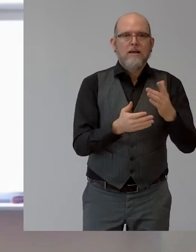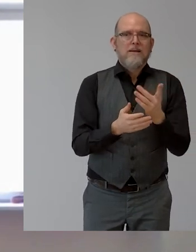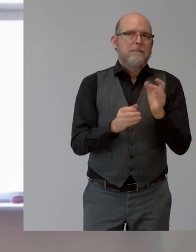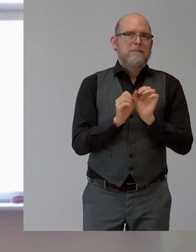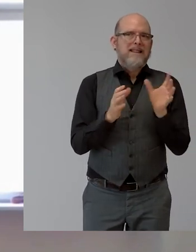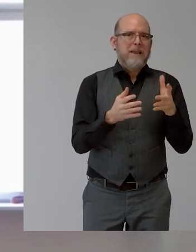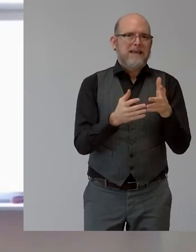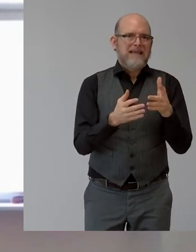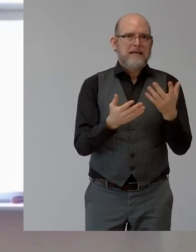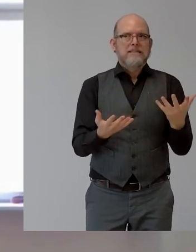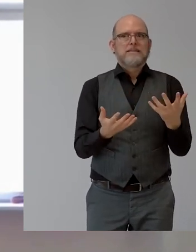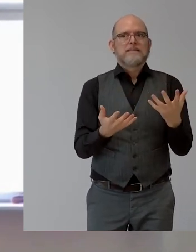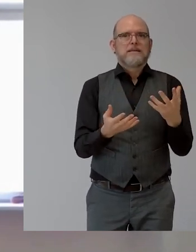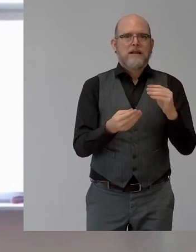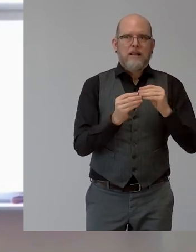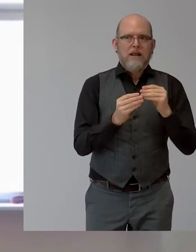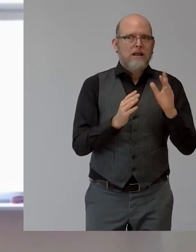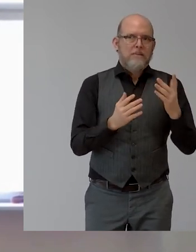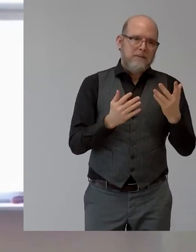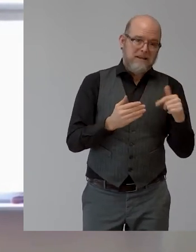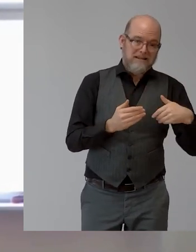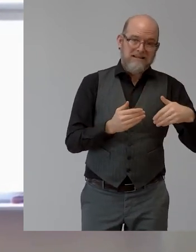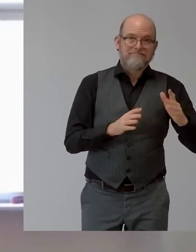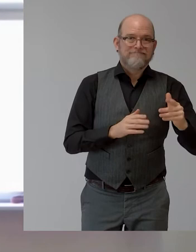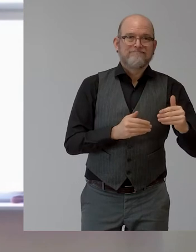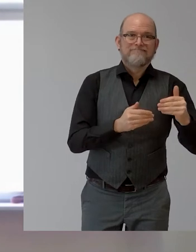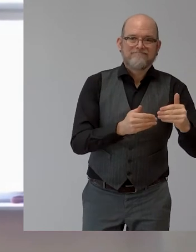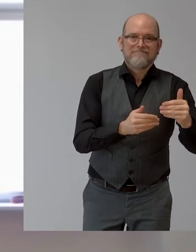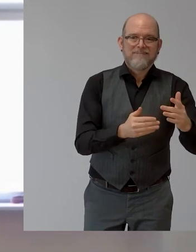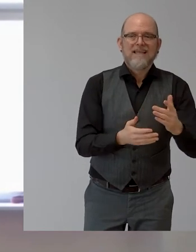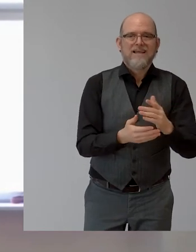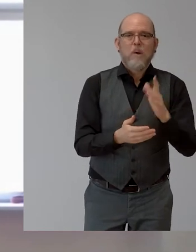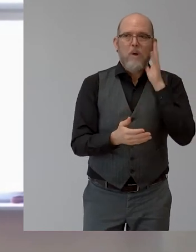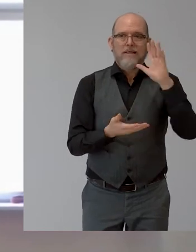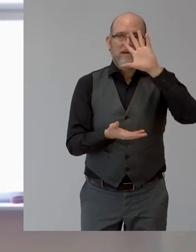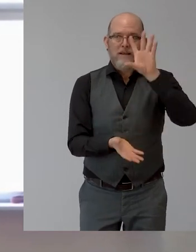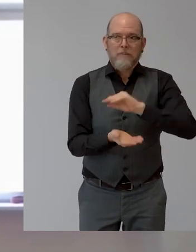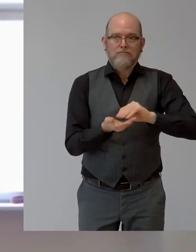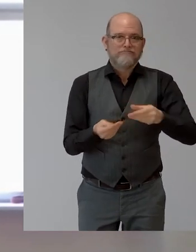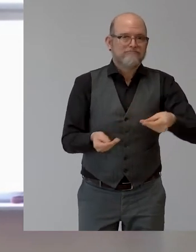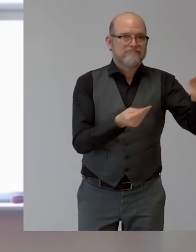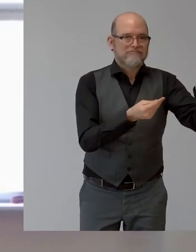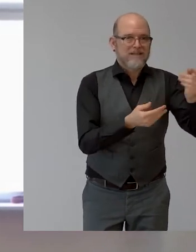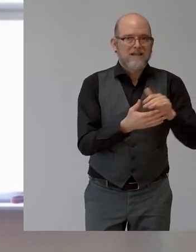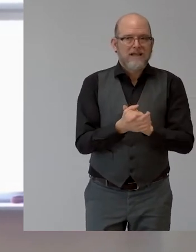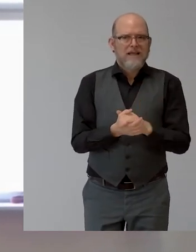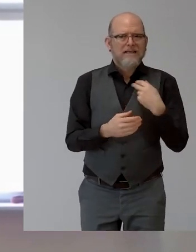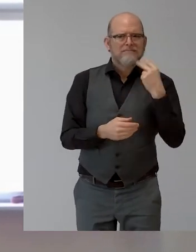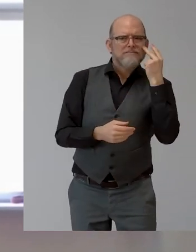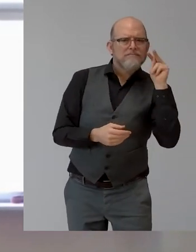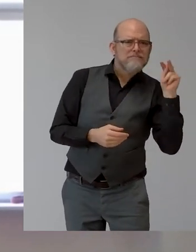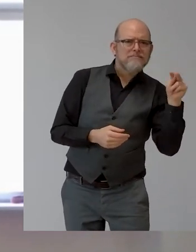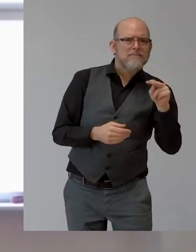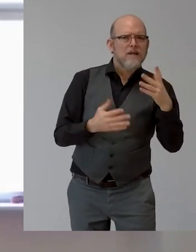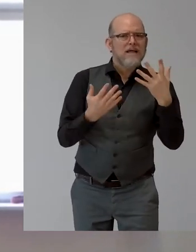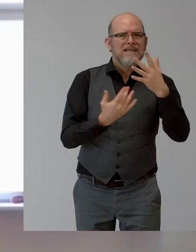verschoben werden. Wir haben einfach auch den Anlass genommen, nochmal zu schauen, wo steht Österreich